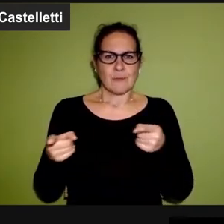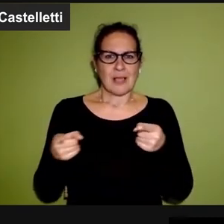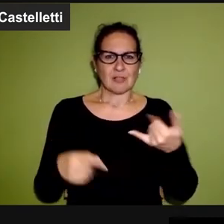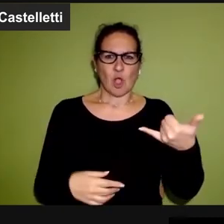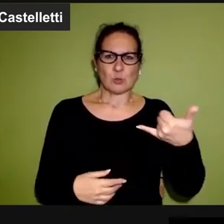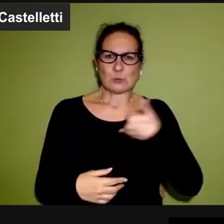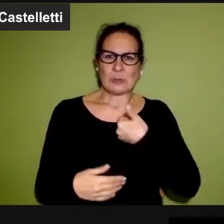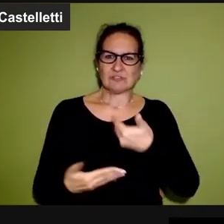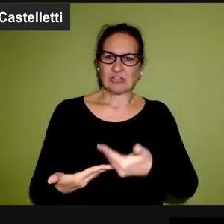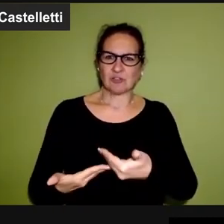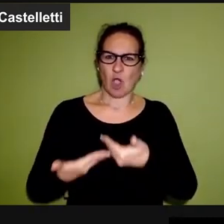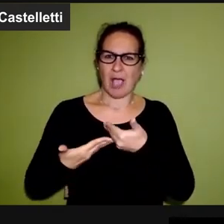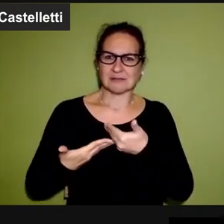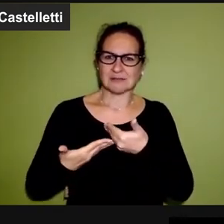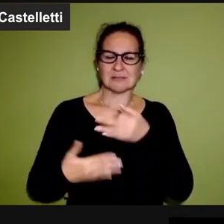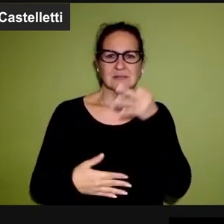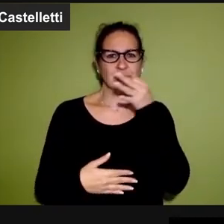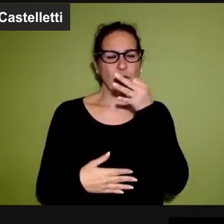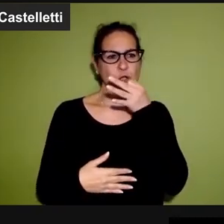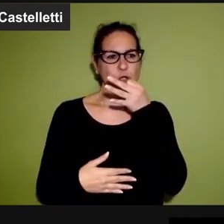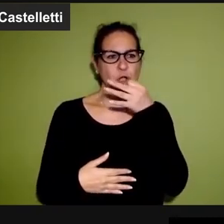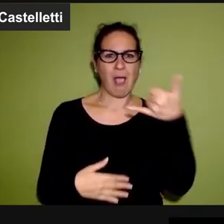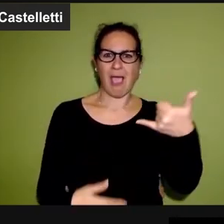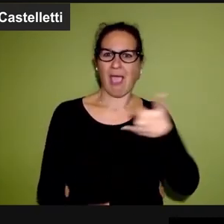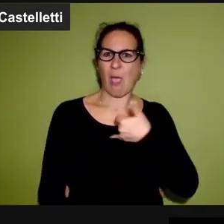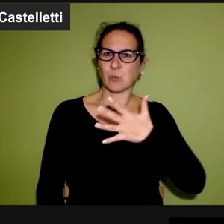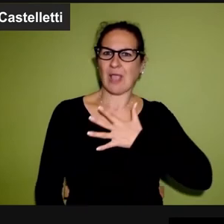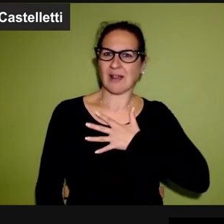eutanasia o di suicidio assistito